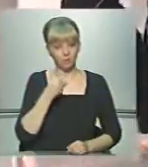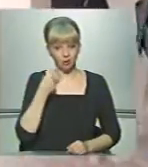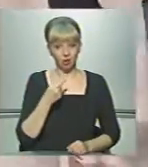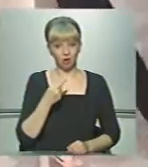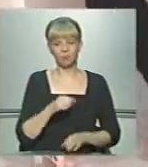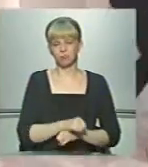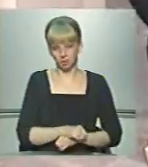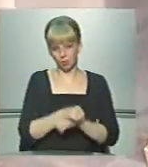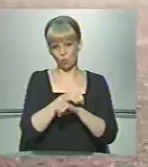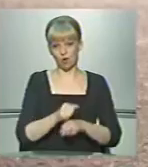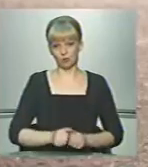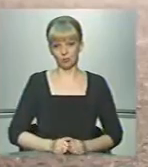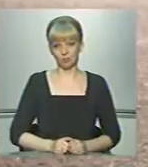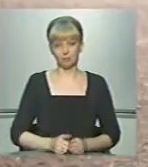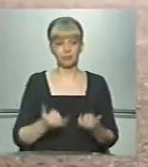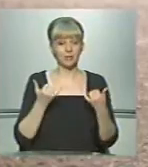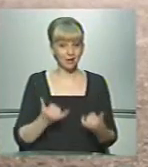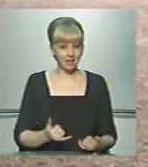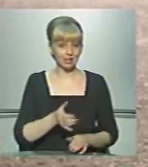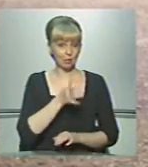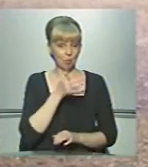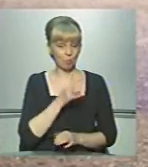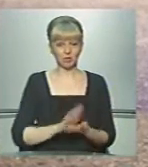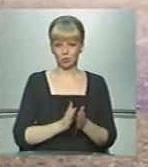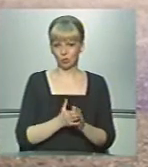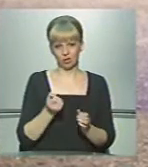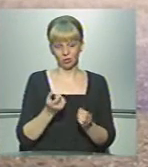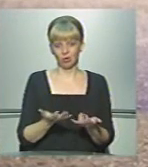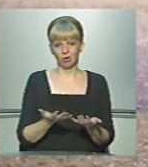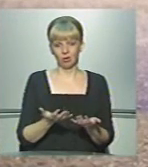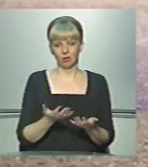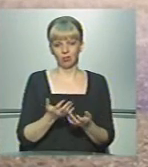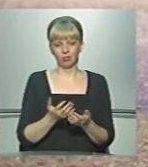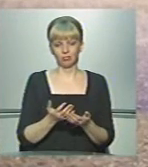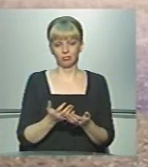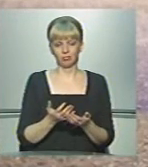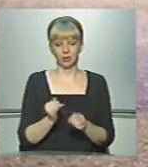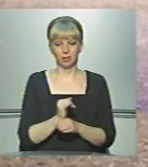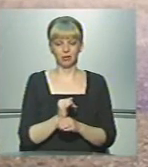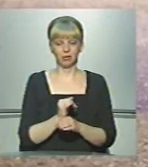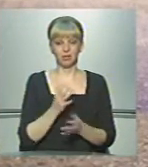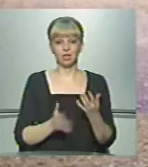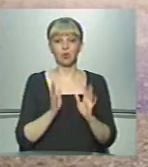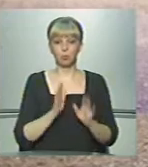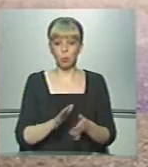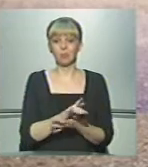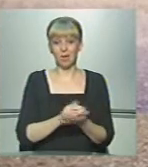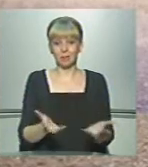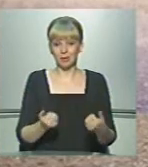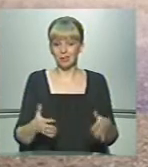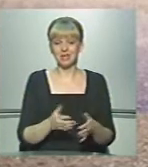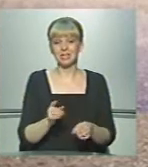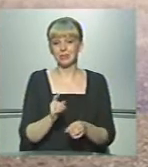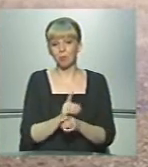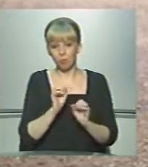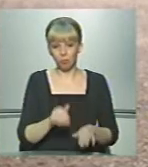– страйкуватимуть. На даний момент ситуація трошки розвинулася далі. І якщо будуть далі прийматися якісь